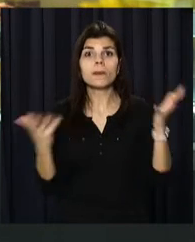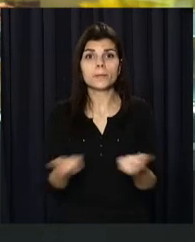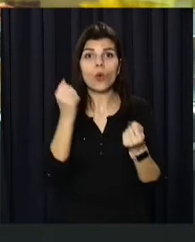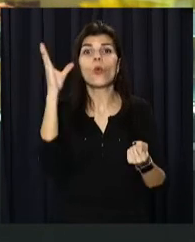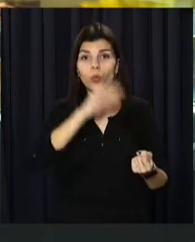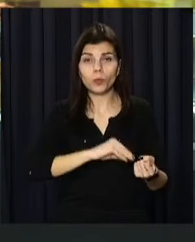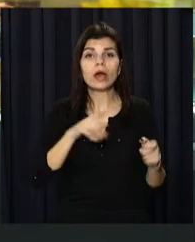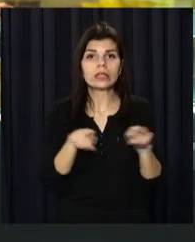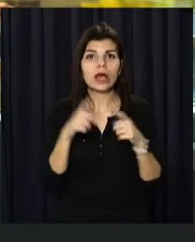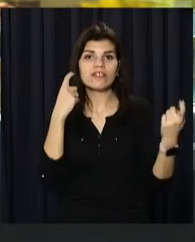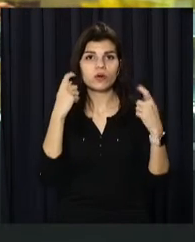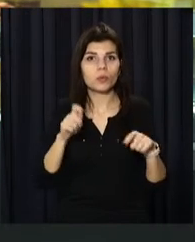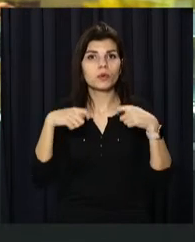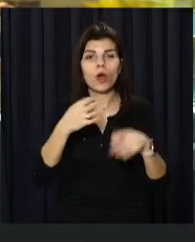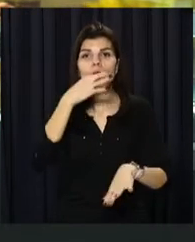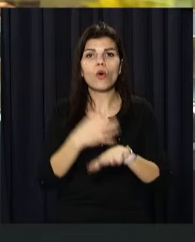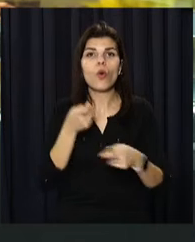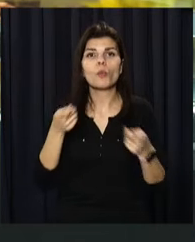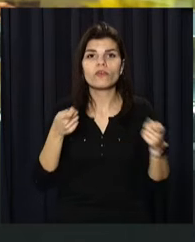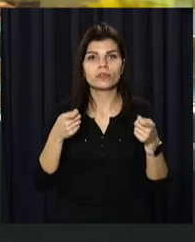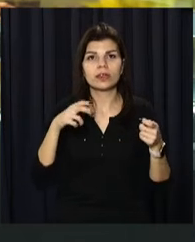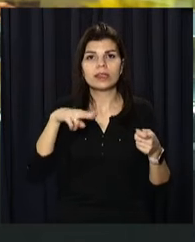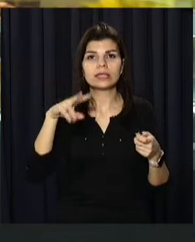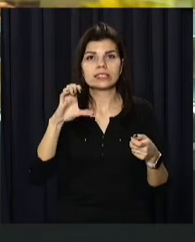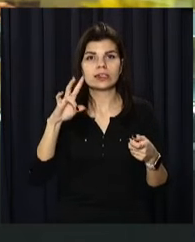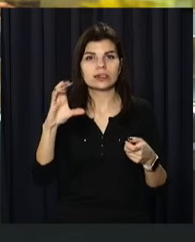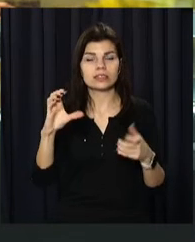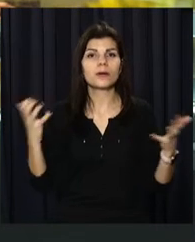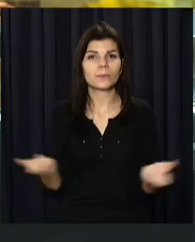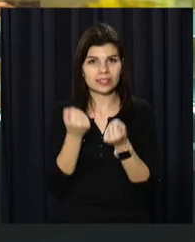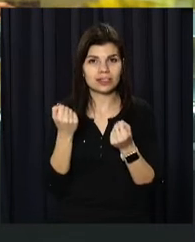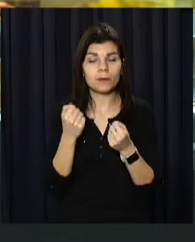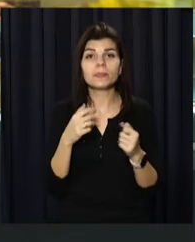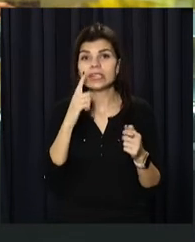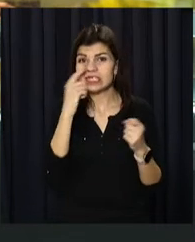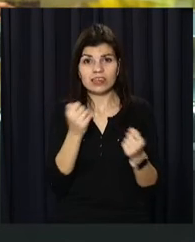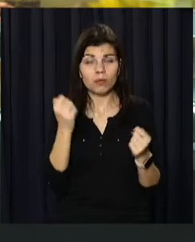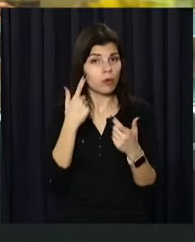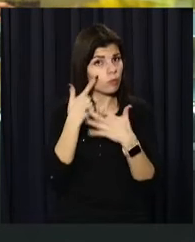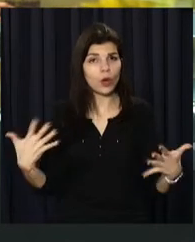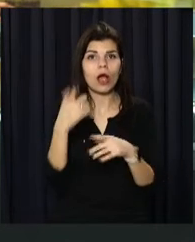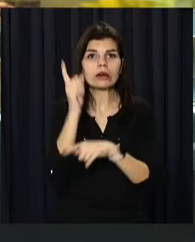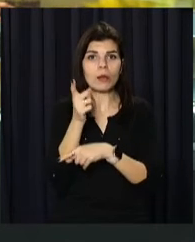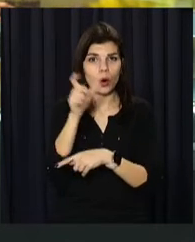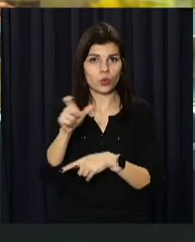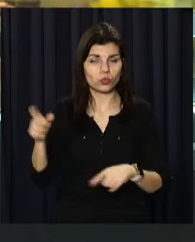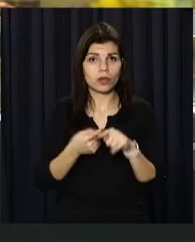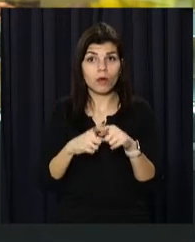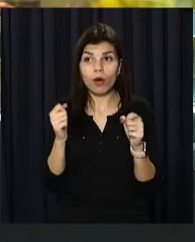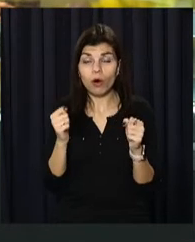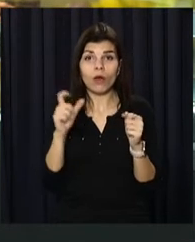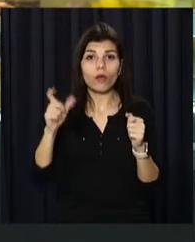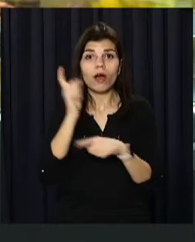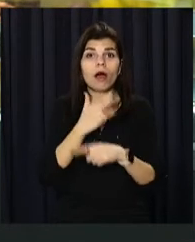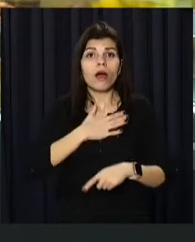врятувати. Такі дані наводять у головному управлінні ДСНС регіону. Переважно взимку гинуть рибалки на кризі. З настанням холодів